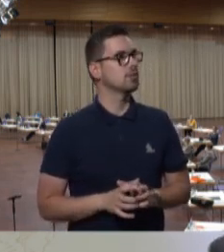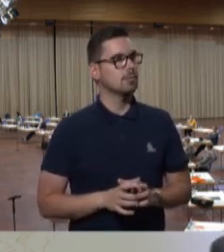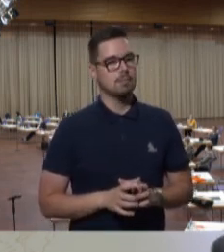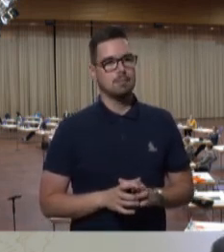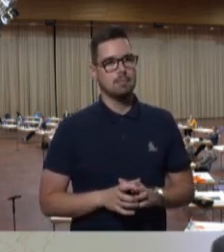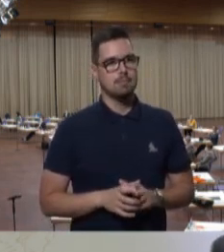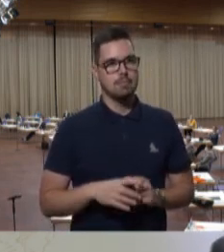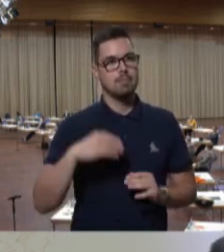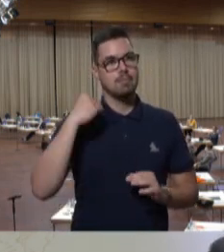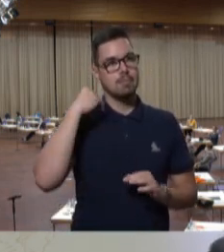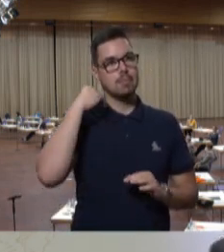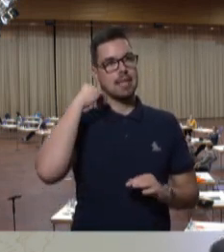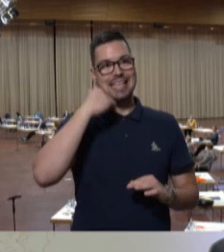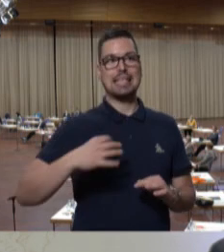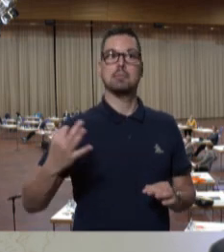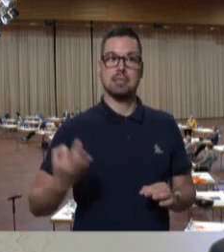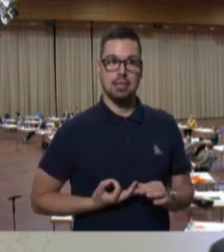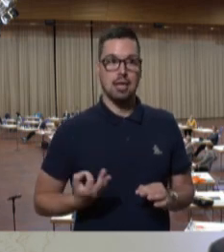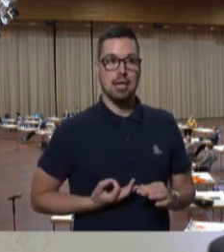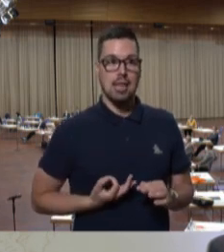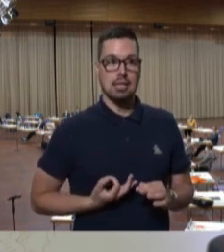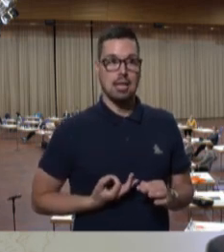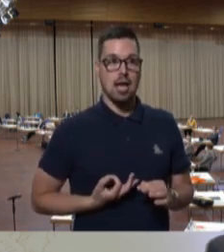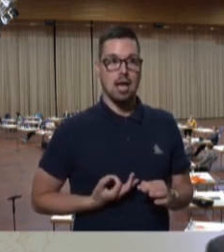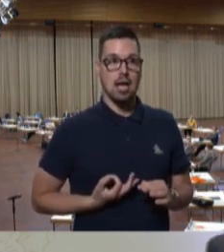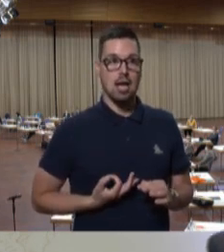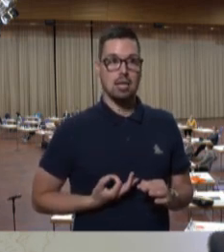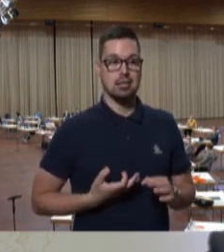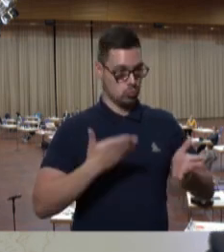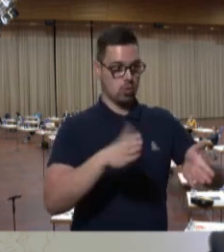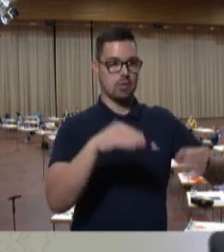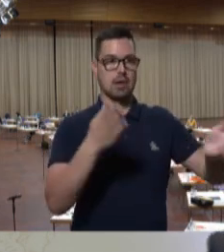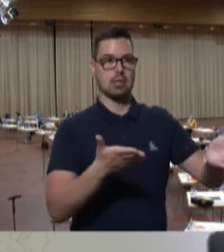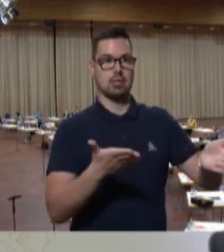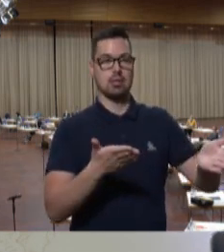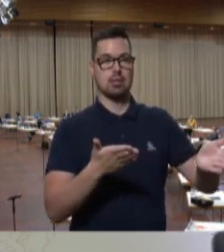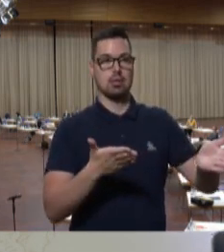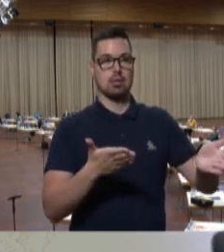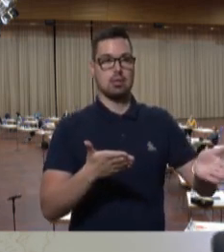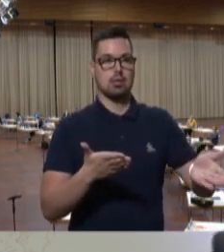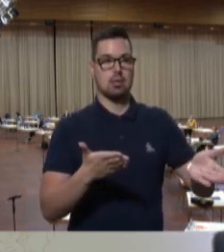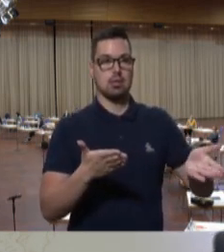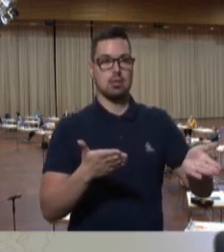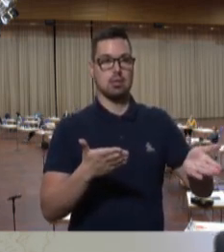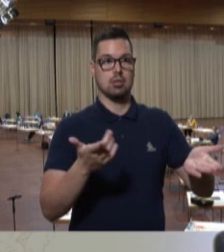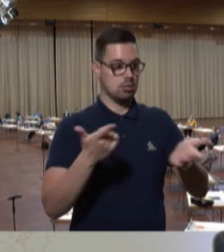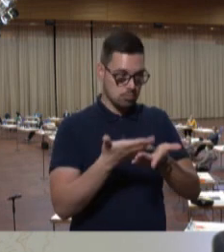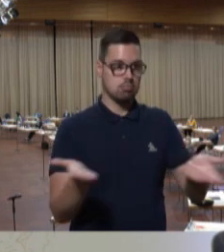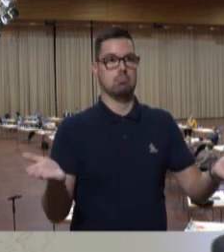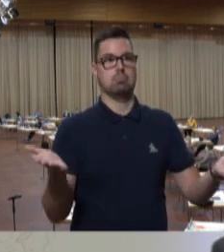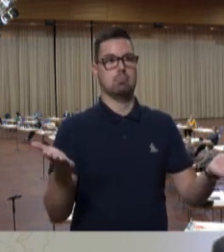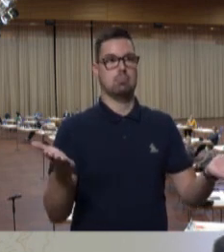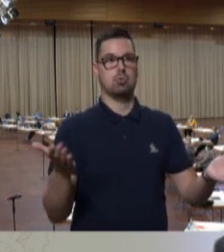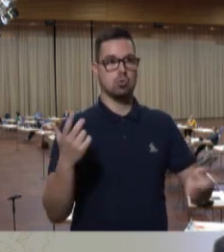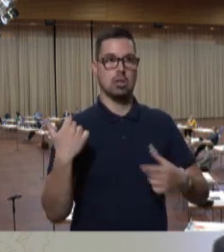Liebe Saarländerinnen und Saarländer, so beginnen Sie, Herr Dörr, sonst eben Ihre Reden. Schwupps, gendergerechte Beidnennung und hat